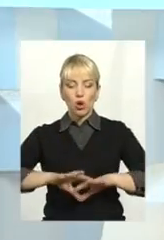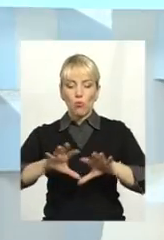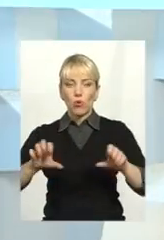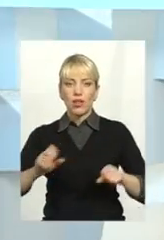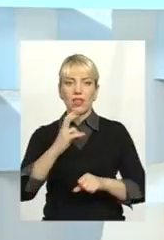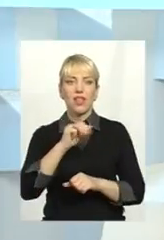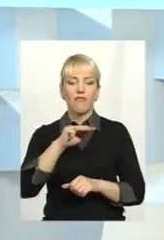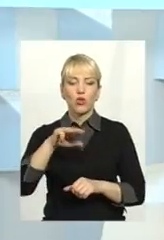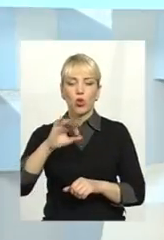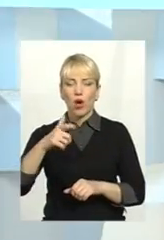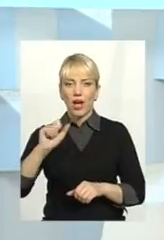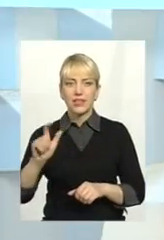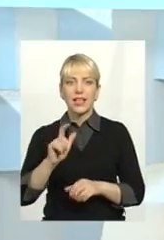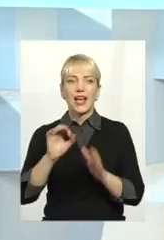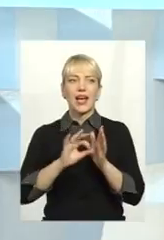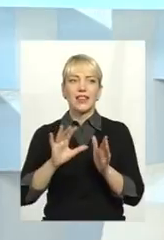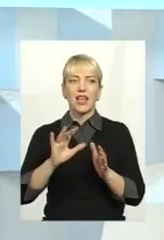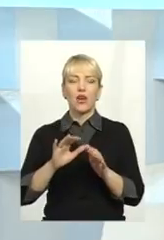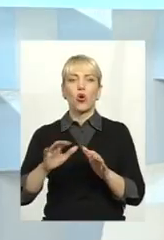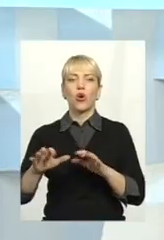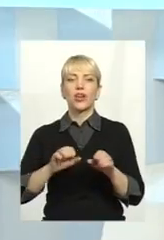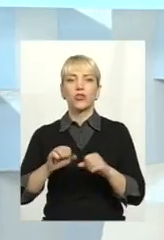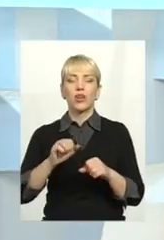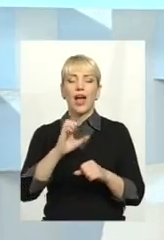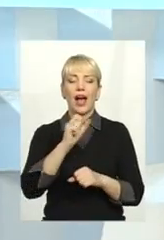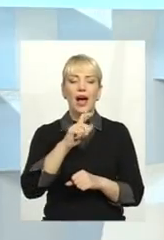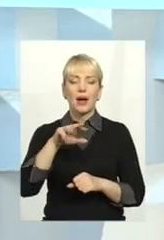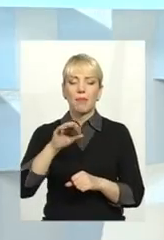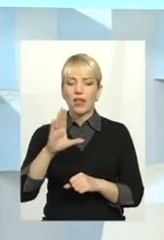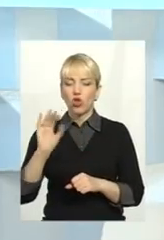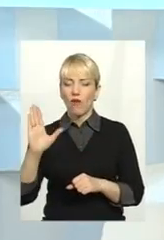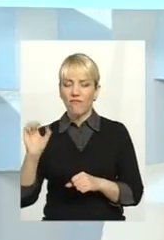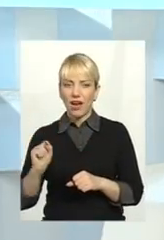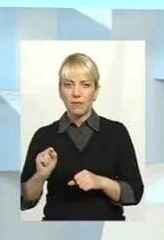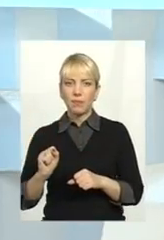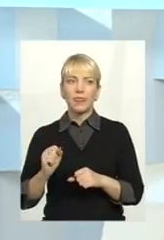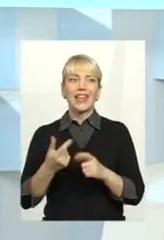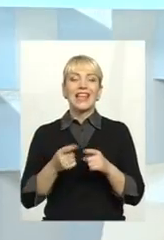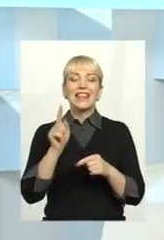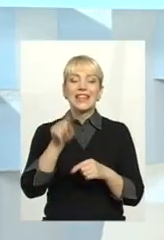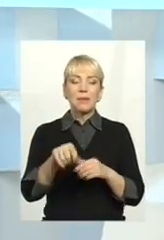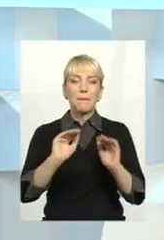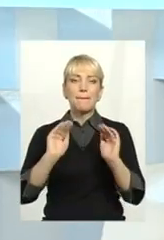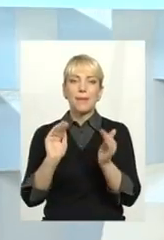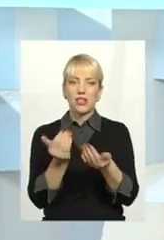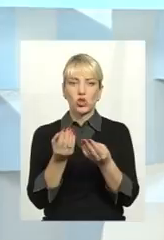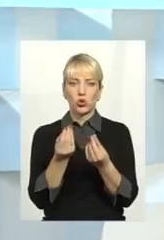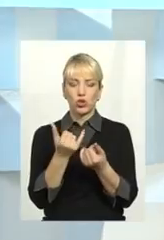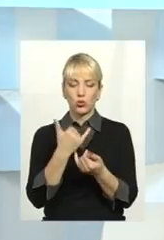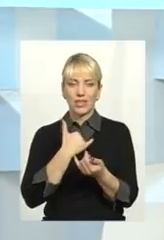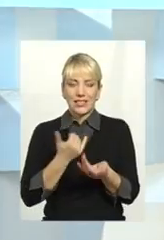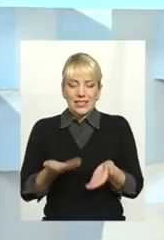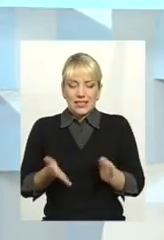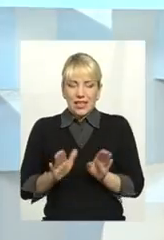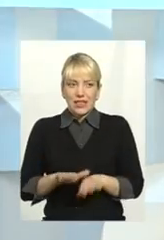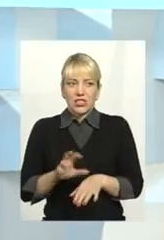Нафтогаз, Енергоринок, компанії Ахметова і інші енергетичні компанії, тим менше грошей в нас лишиться